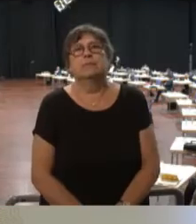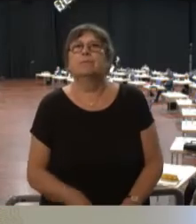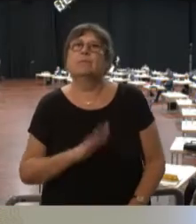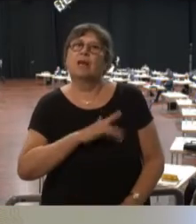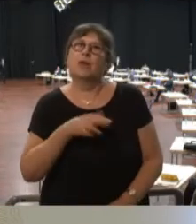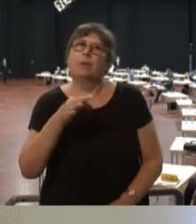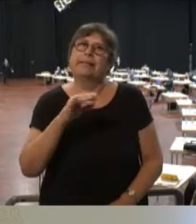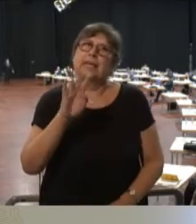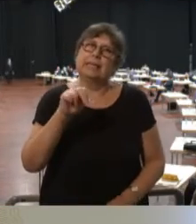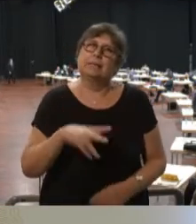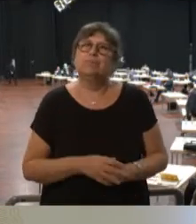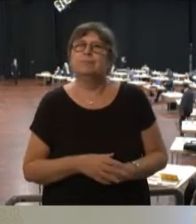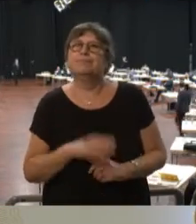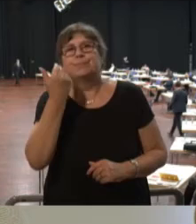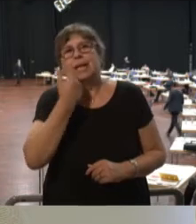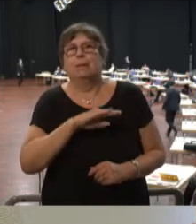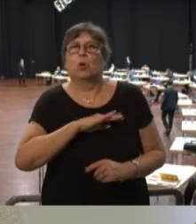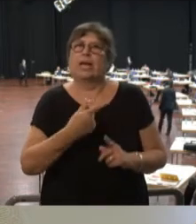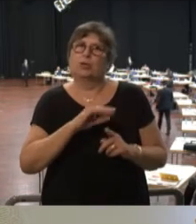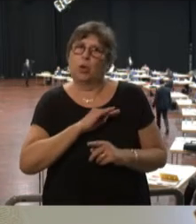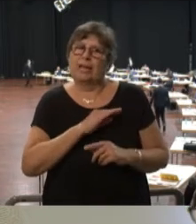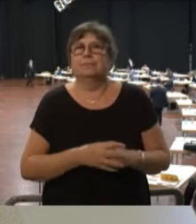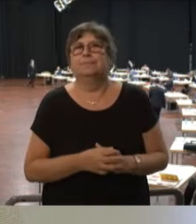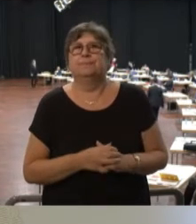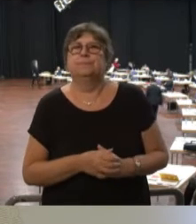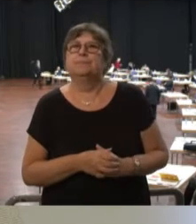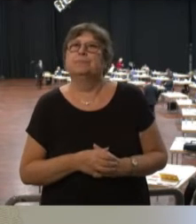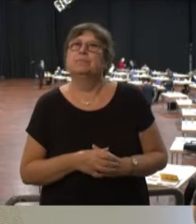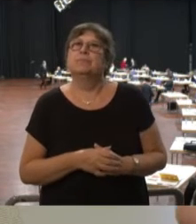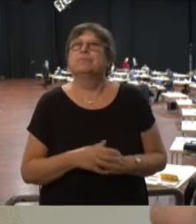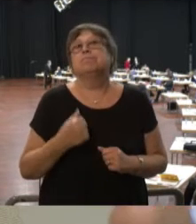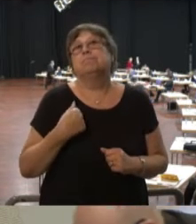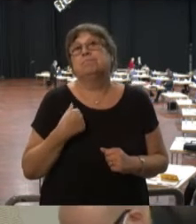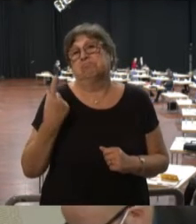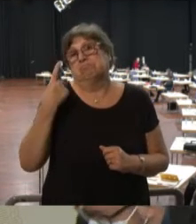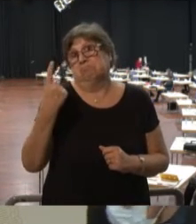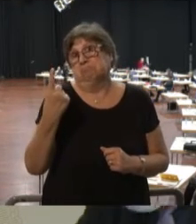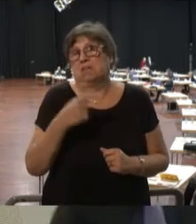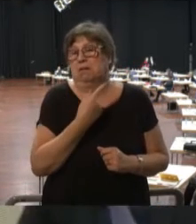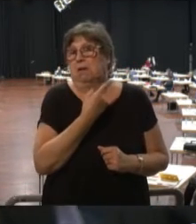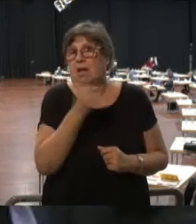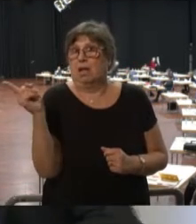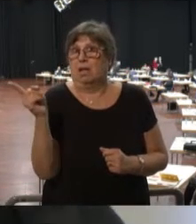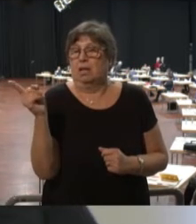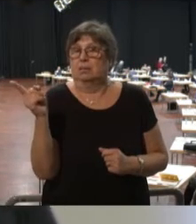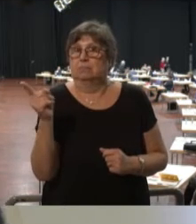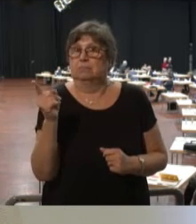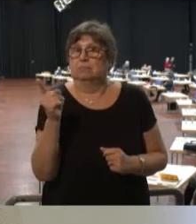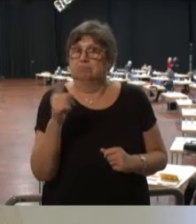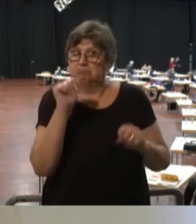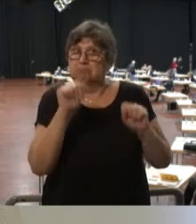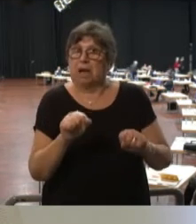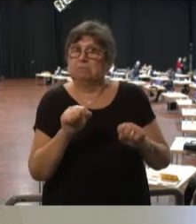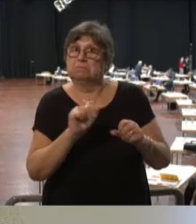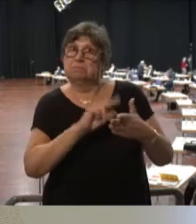Frau Präsidentin, liebe Kolleginnen und Kollegen, ich gehe mal davon aus, dass Sie alle lesen und schreiben